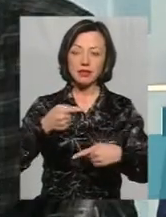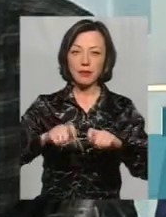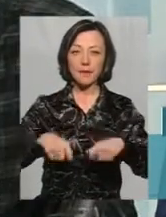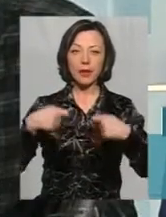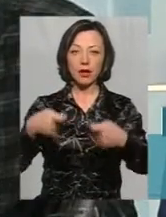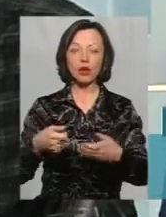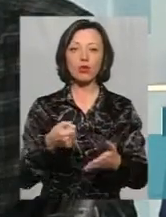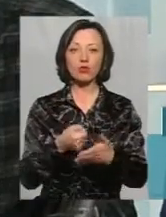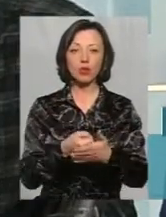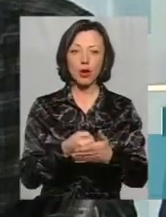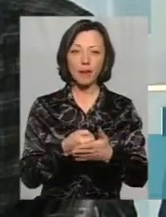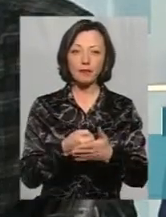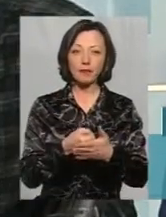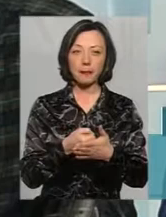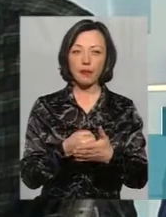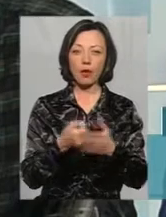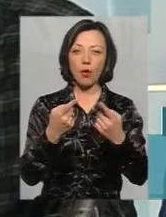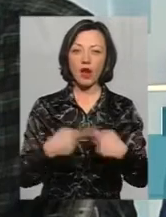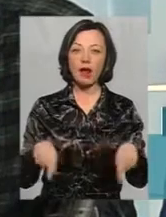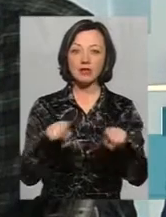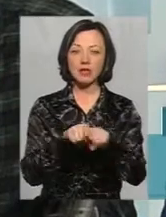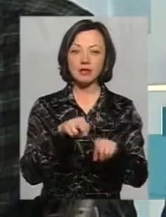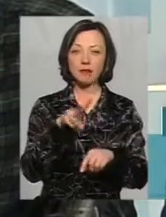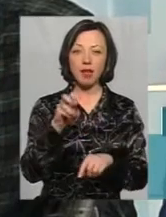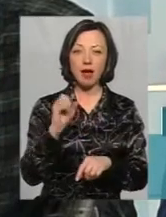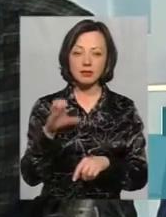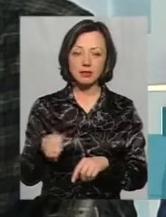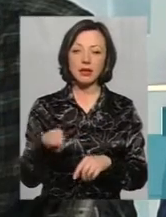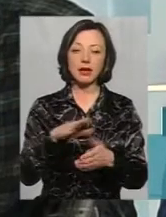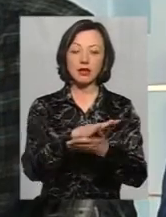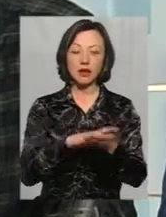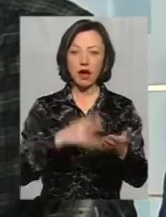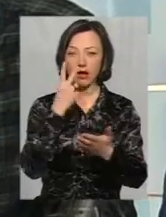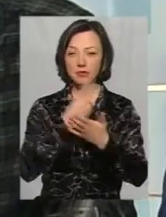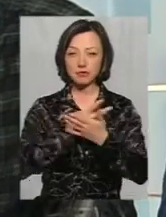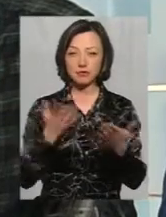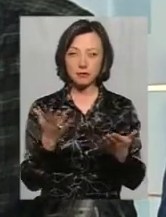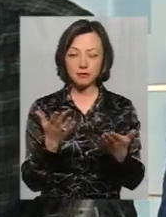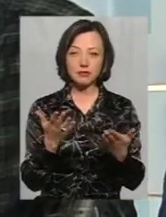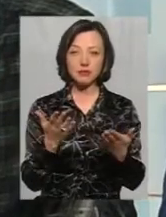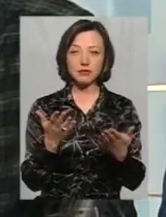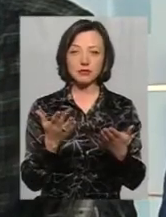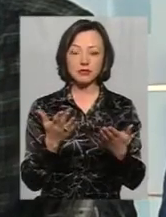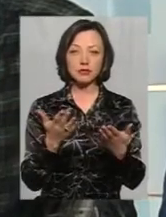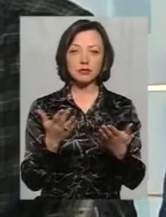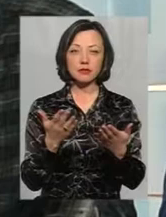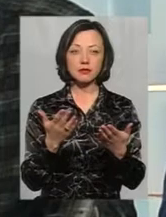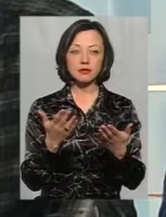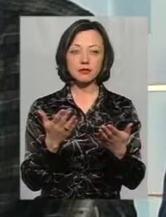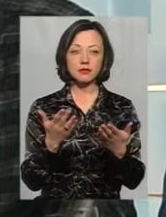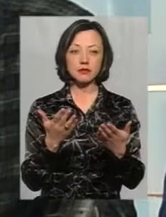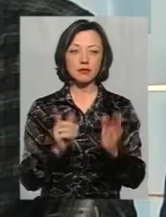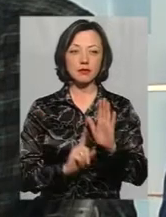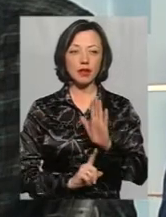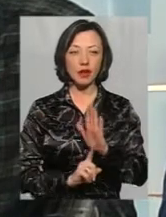пластунських організацій. І далі вона особливо яскраво проявляється на